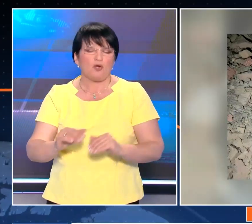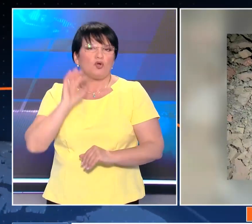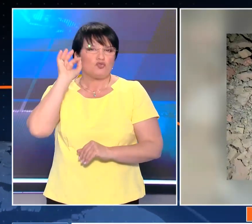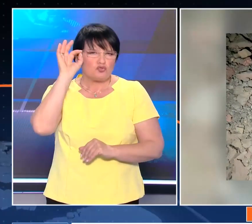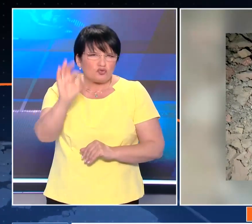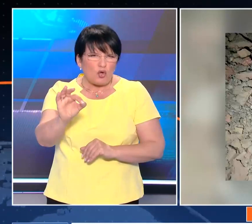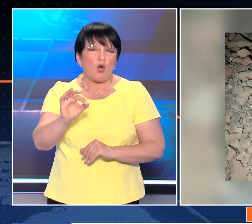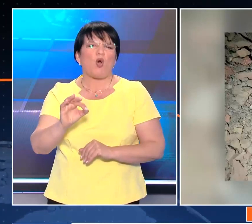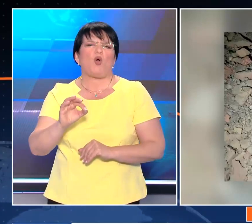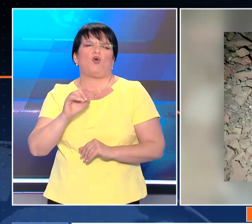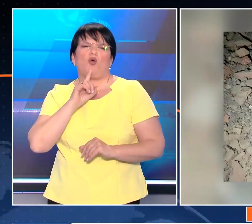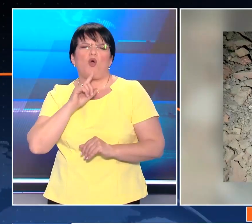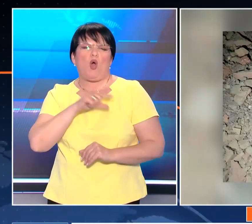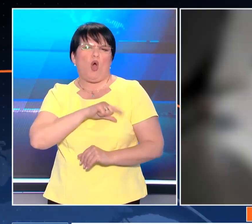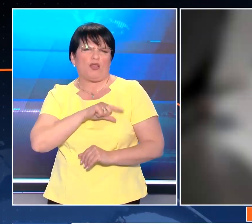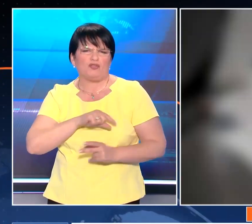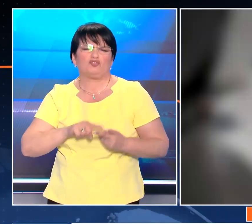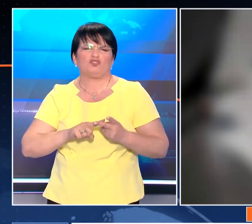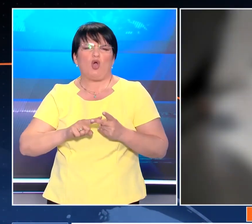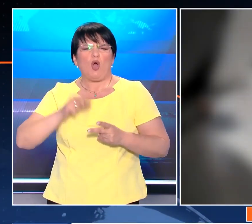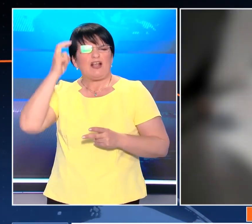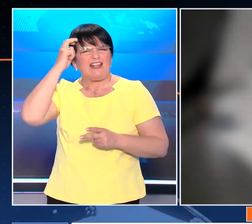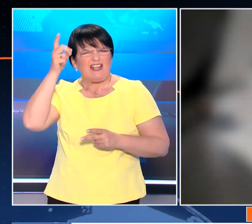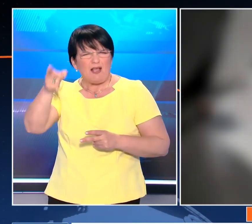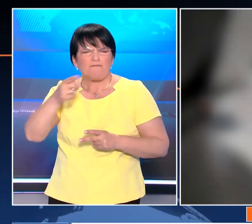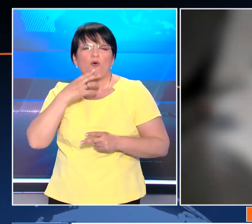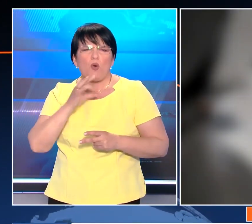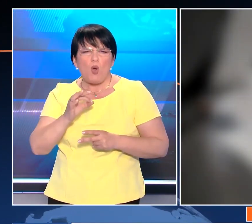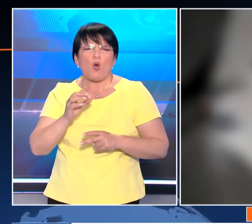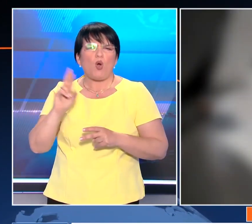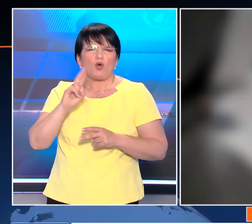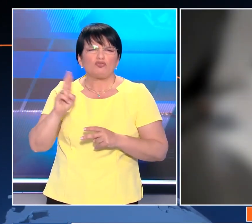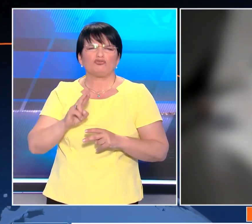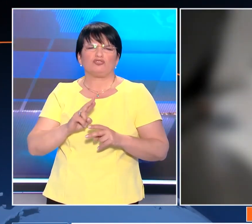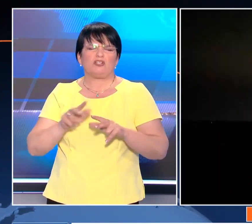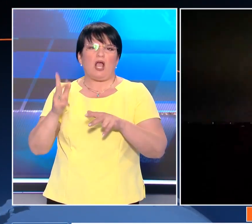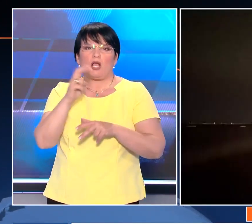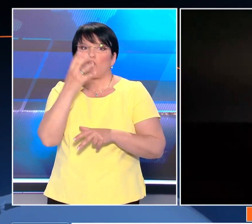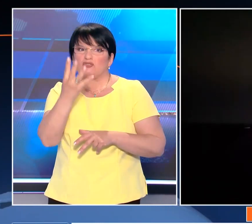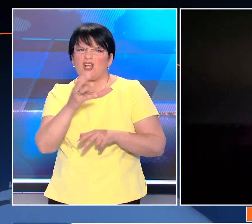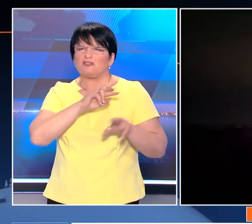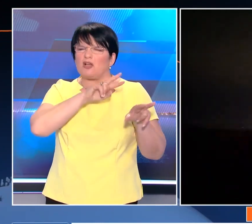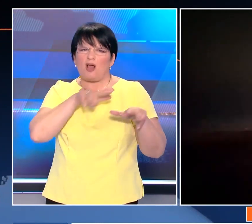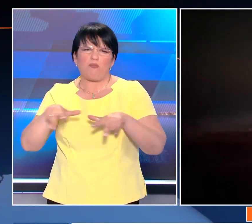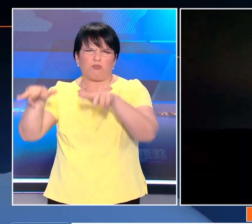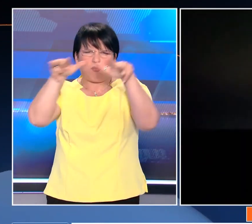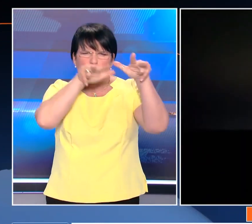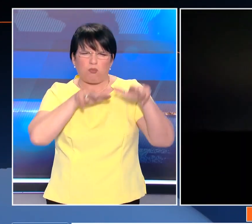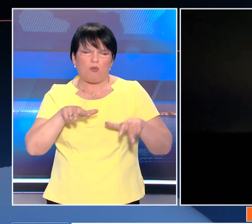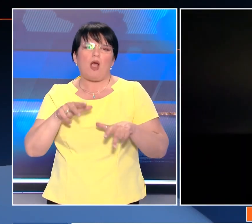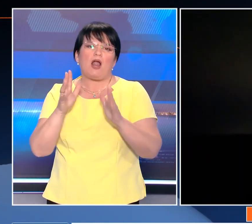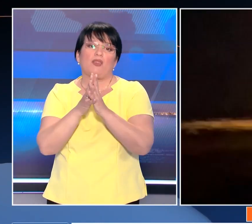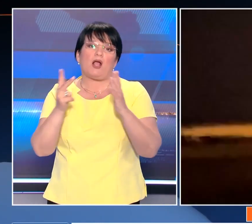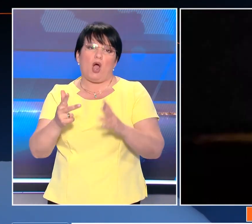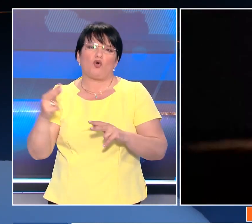στόχα στρο Κίεβο και ο Δησός με τις ουκρανικές αρχές να μιλούν για ρωσικές επιθέσεις με 24 ντρόουνς, από τα οποία η αεράμινα αναχέντησε τα